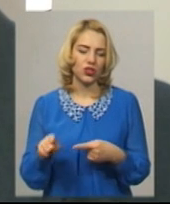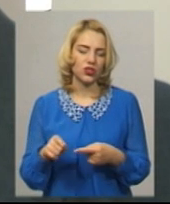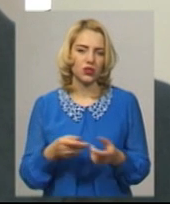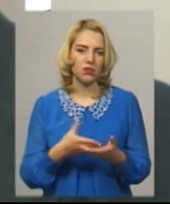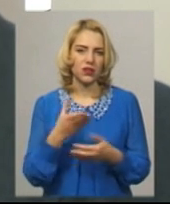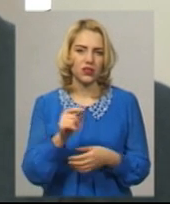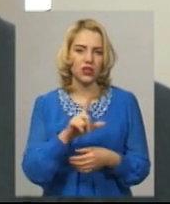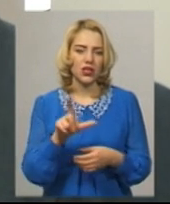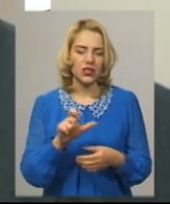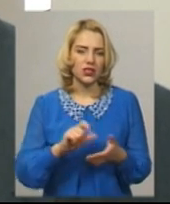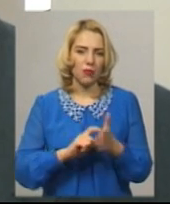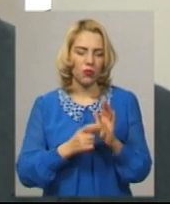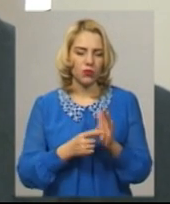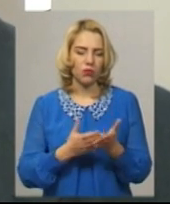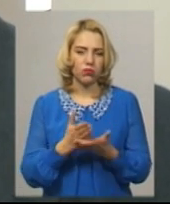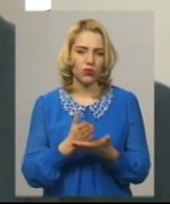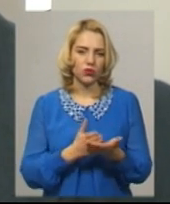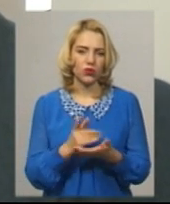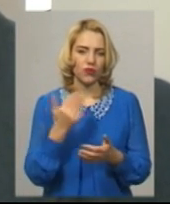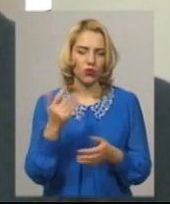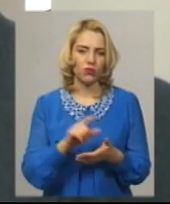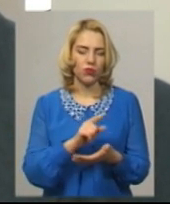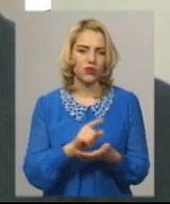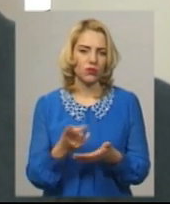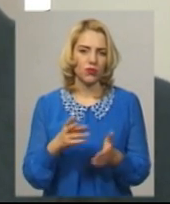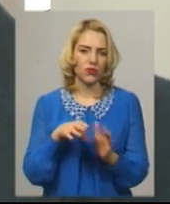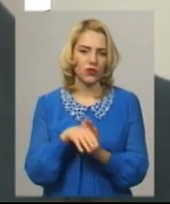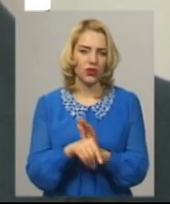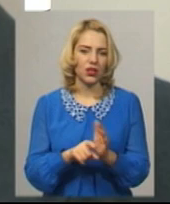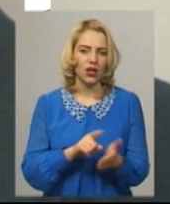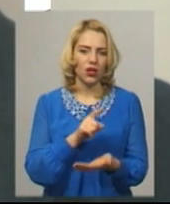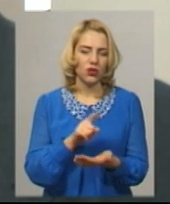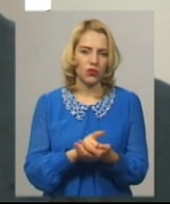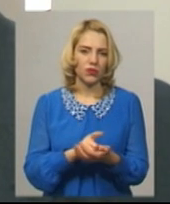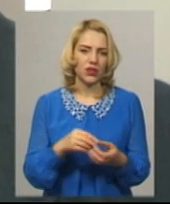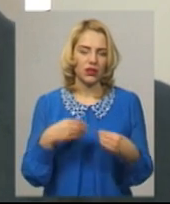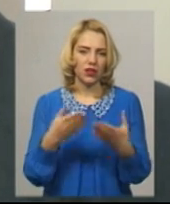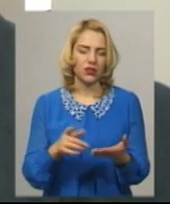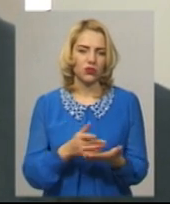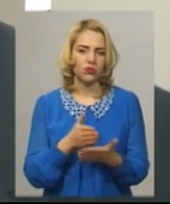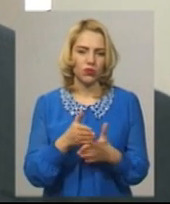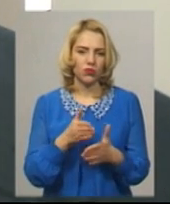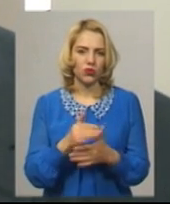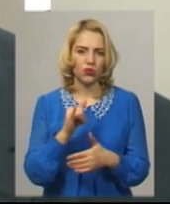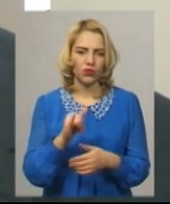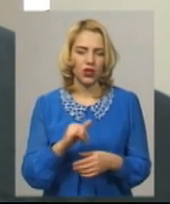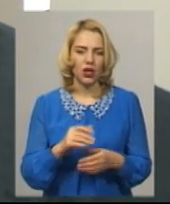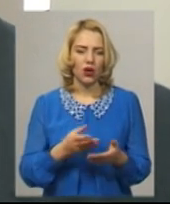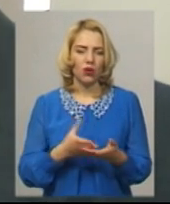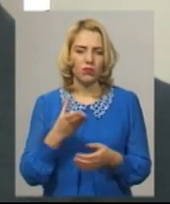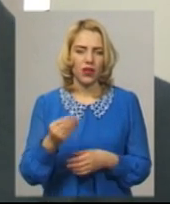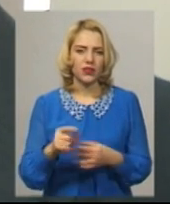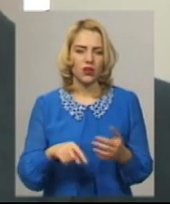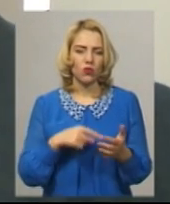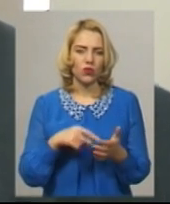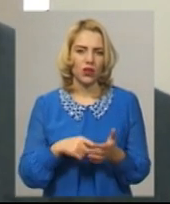платіж за комунальну послугу, і, відповідно, в його обов'язки також має входити надати допомогу в безпосередній оплаті